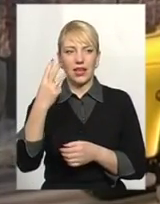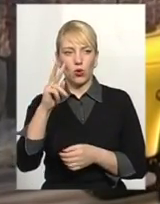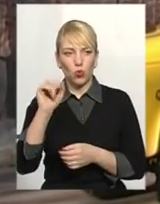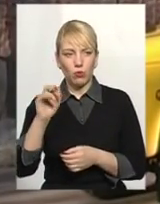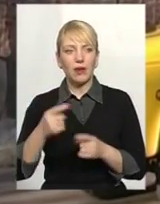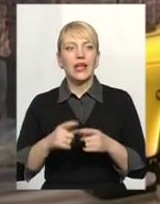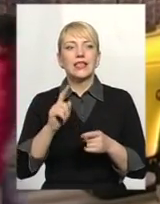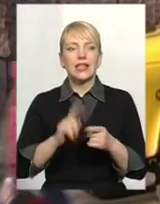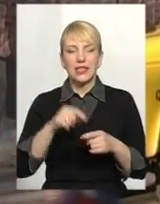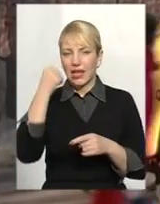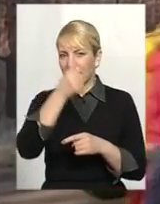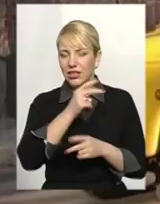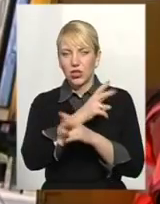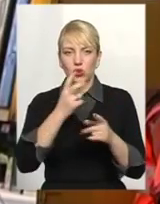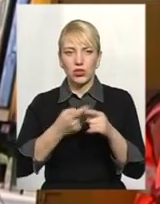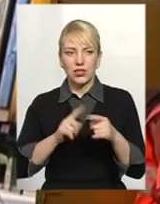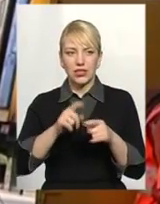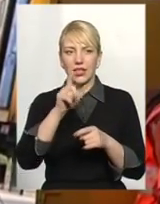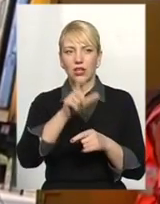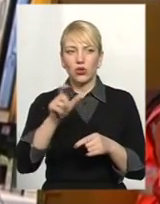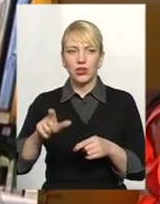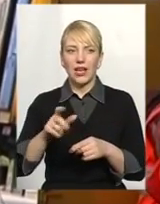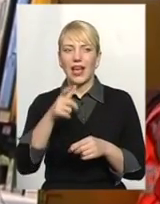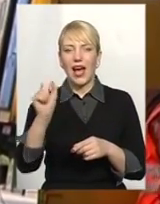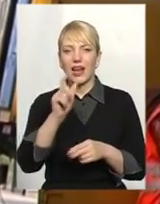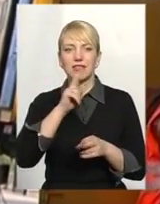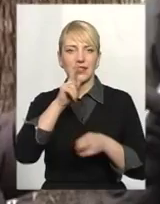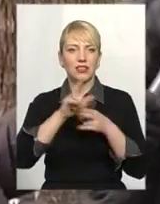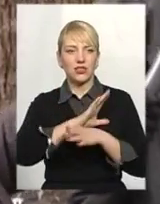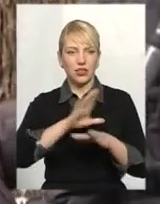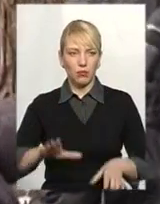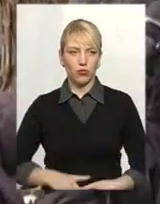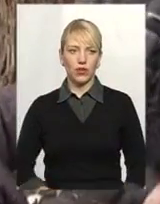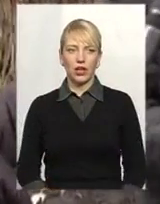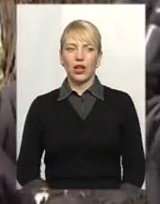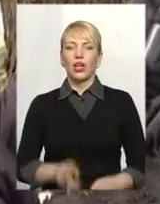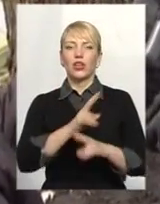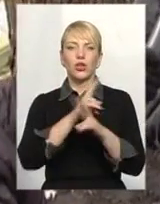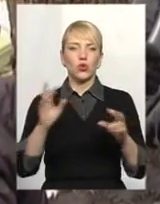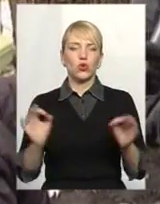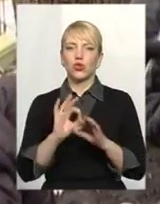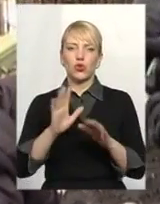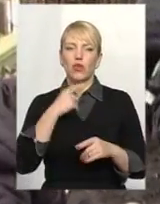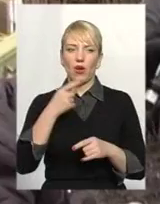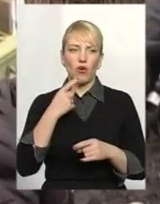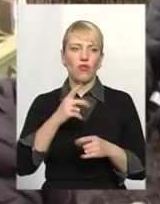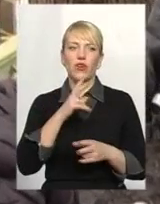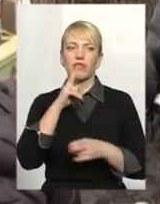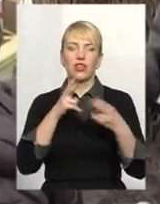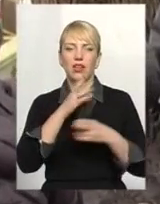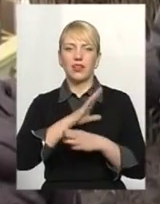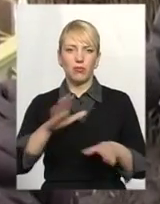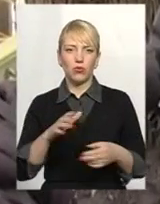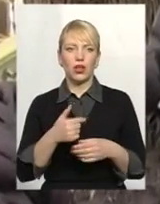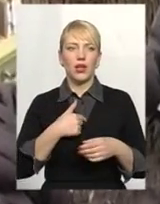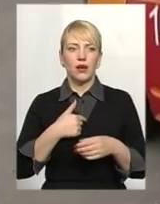цей самий рік ніхто з тутешніх мешканців газівникам не поскаржився. Ніхто нічого не говорив, нічого не жалівся, не знаю. Ну,